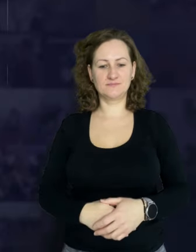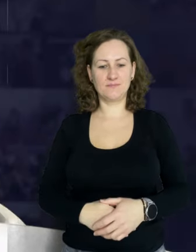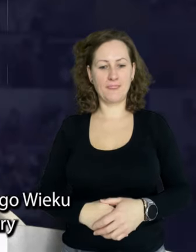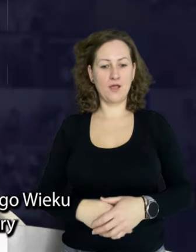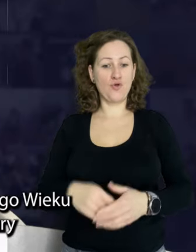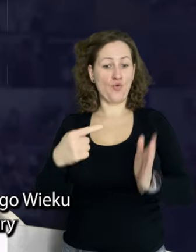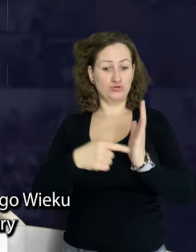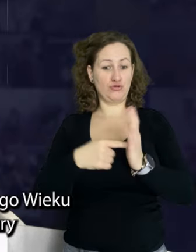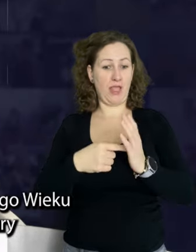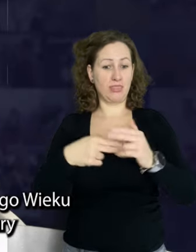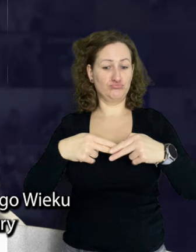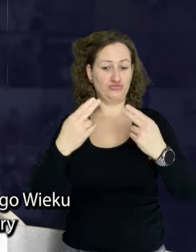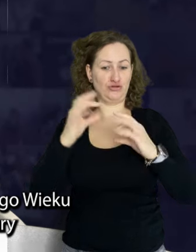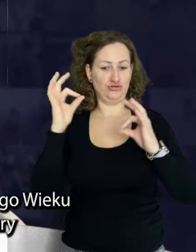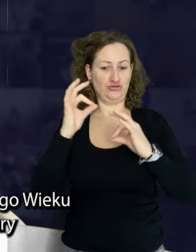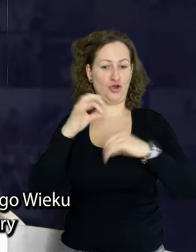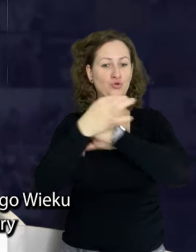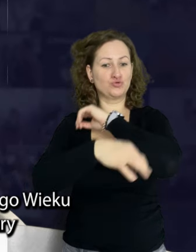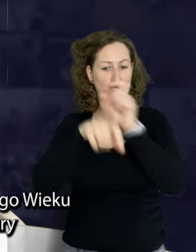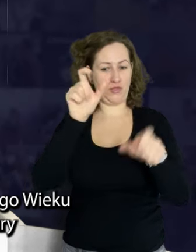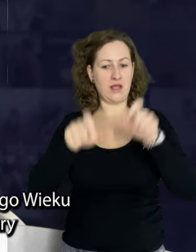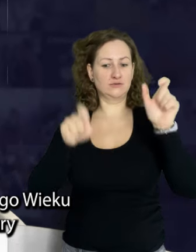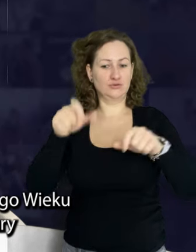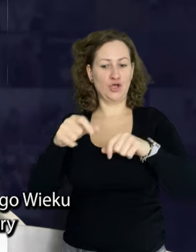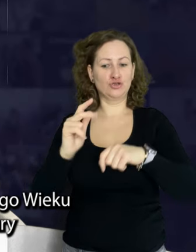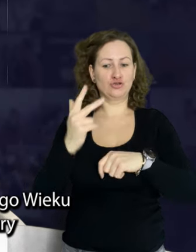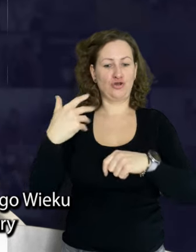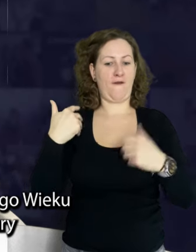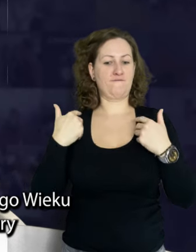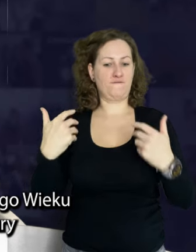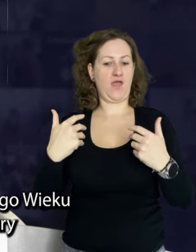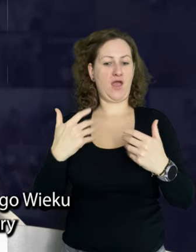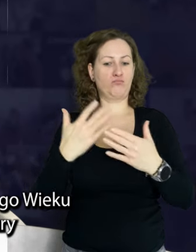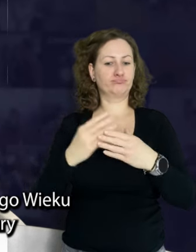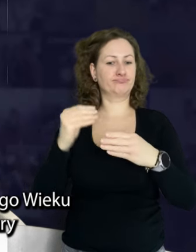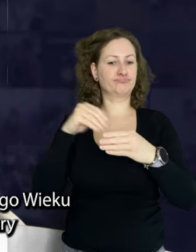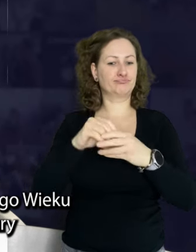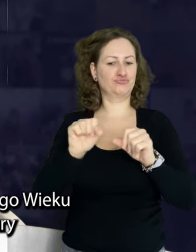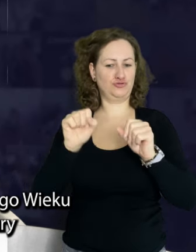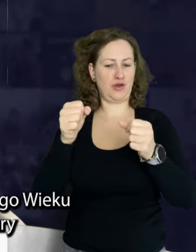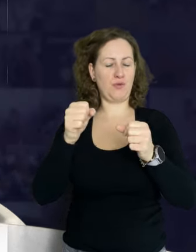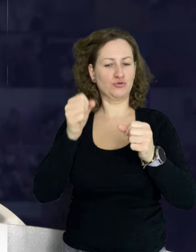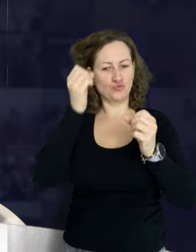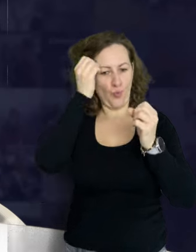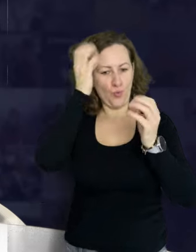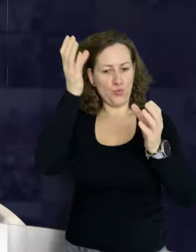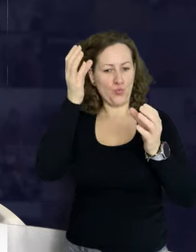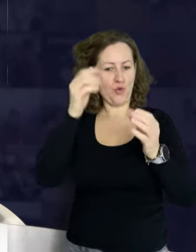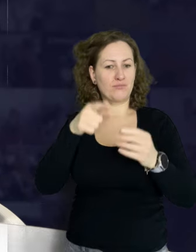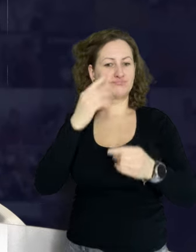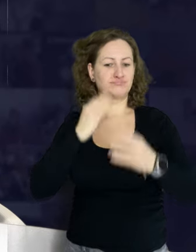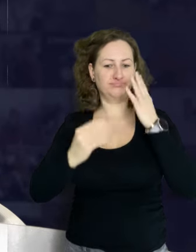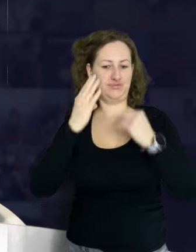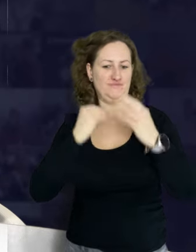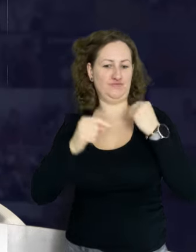W ostatni dzień stycznia studenci Uniwersytetu Trzeciego Wieku, działającego przy Starogardzkim Centrum Kultury, bawili się podczas